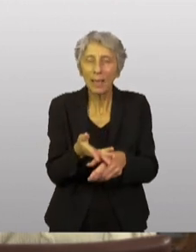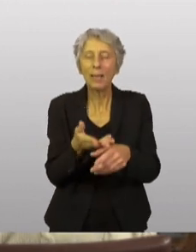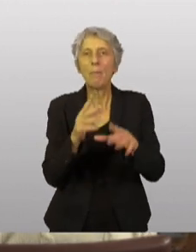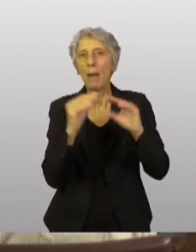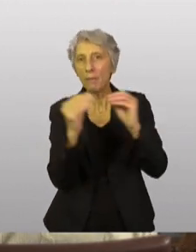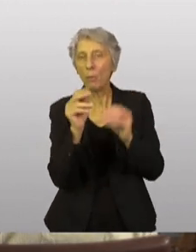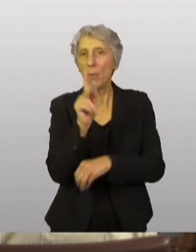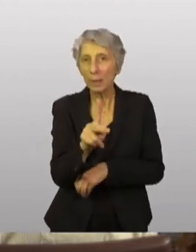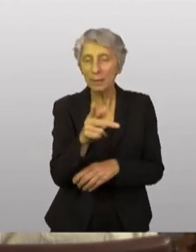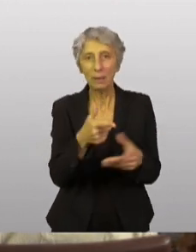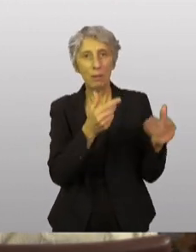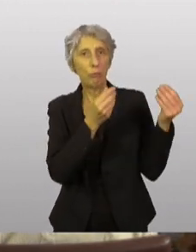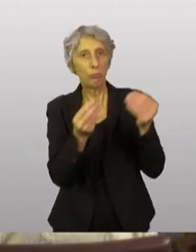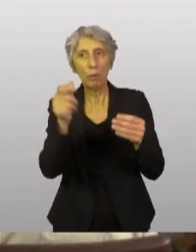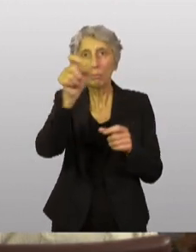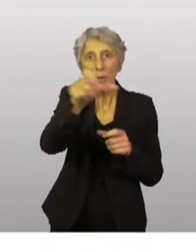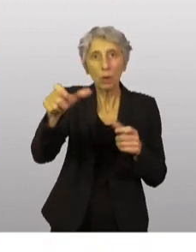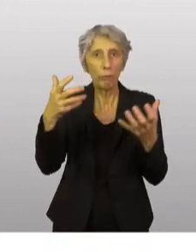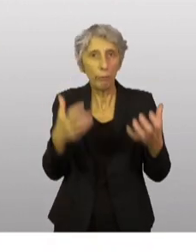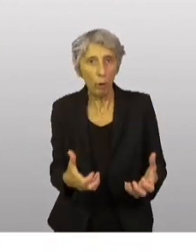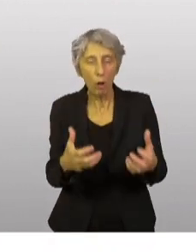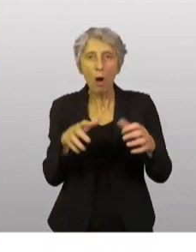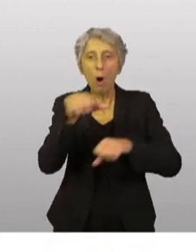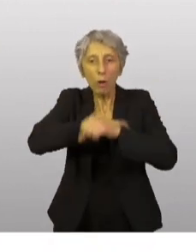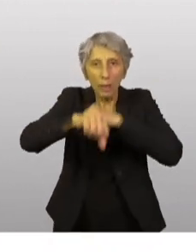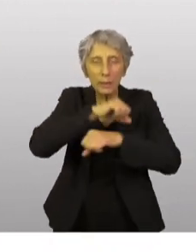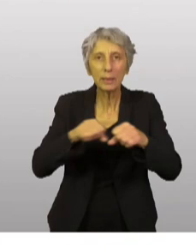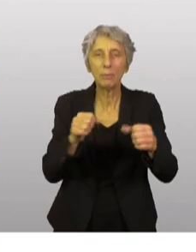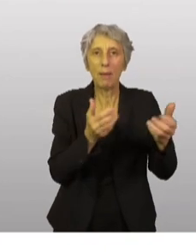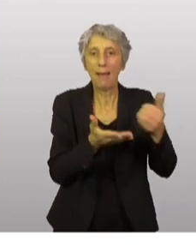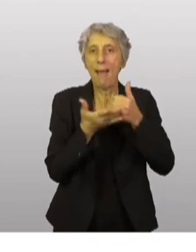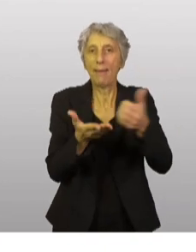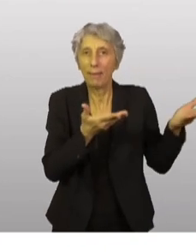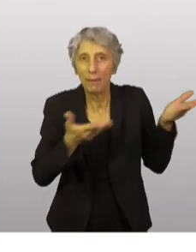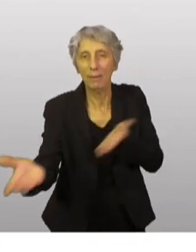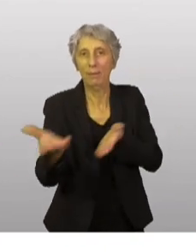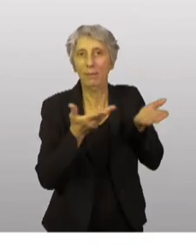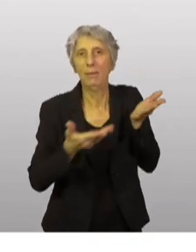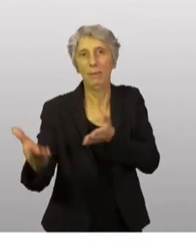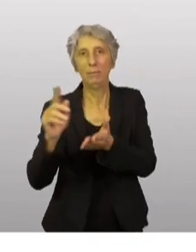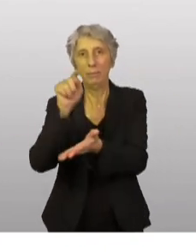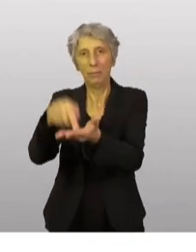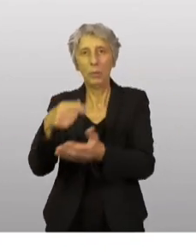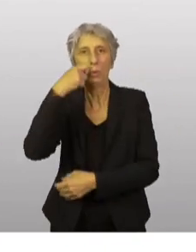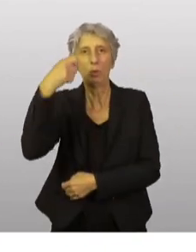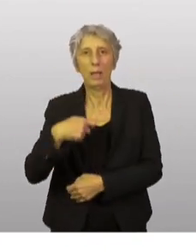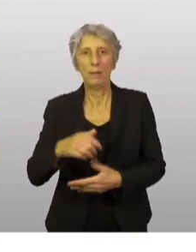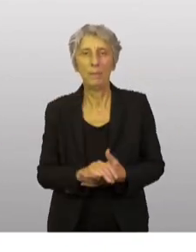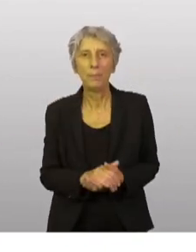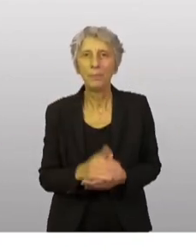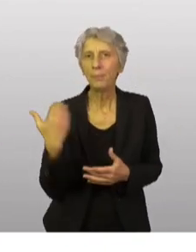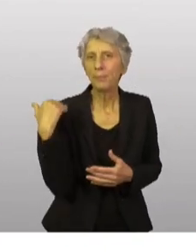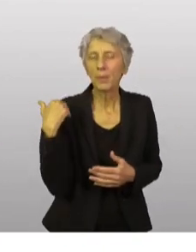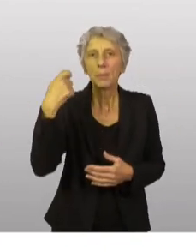ceux qui le souhaitent de coordonner l'acheminement de l'aide vers l'Ukraine. Et vous avez entendu la présidente de la Commission